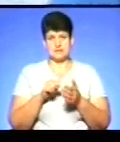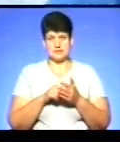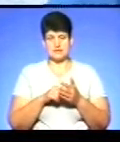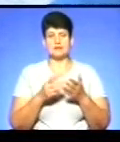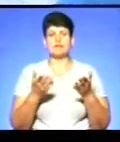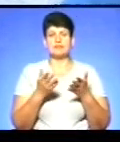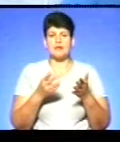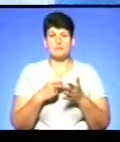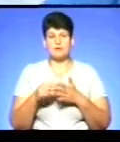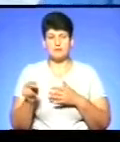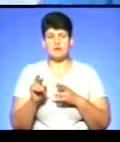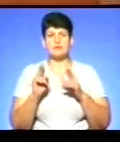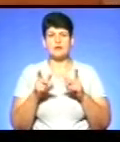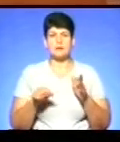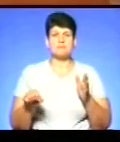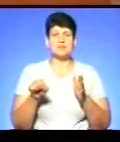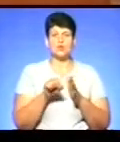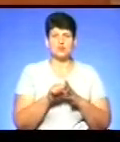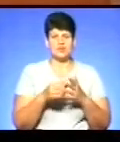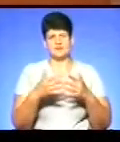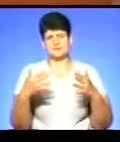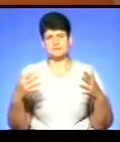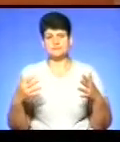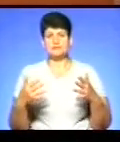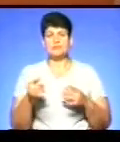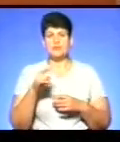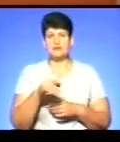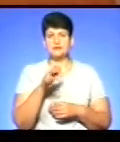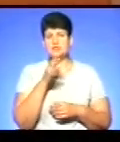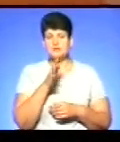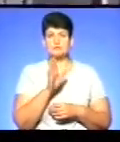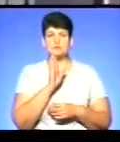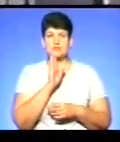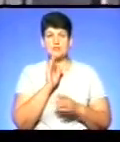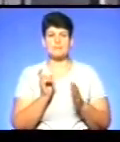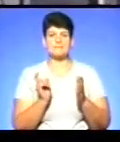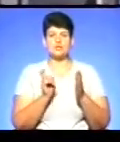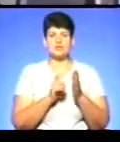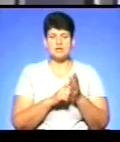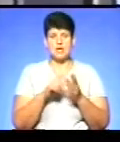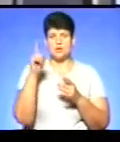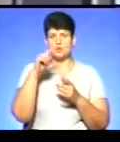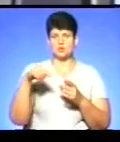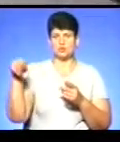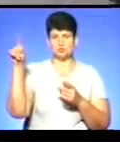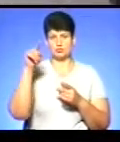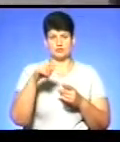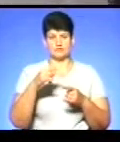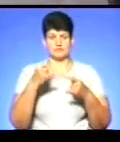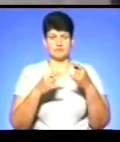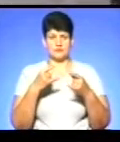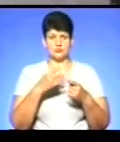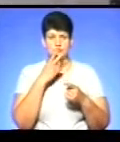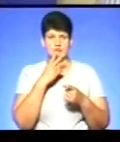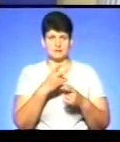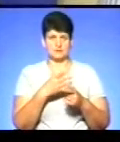придбати, як підключити. Тим часом Галина Мігрія-Гулі із Ватутінову підключила супутникове телебачення, аби переглядати улюблені